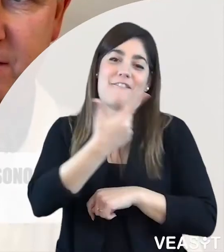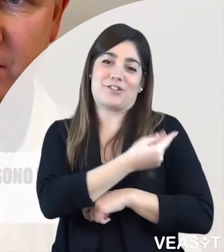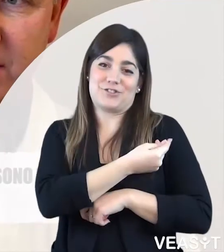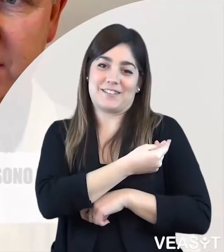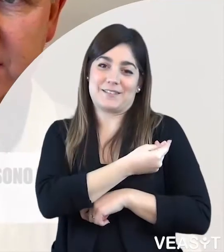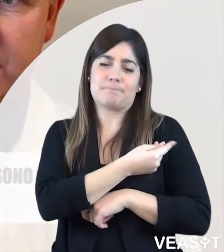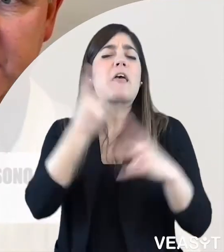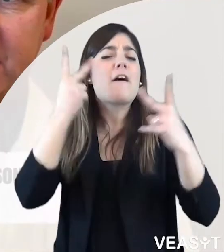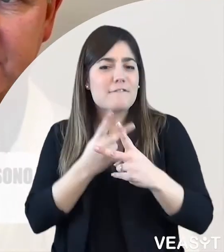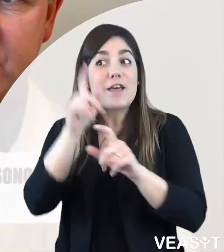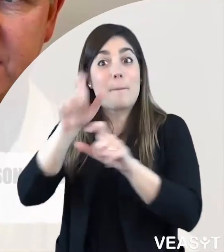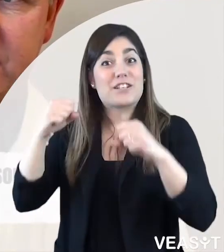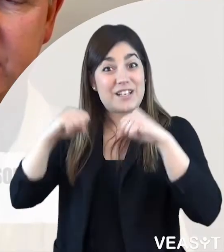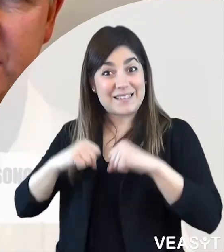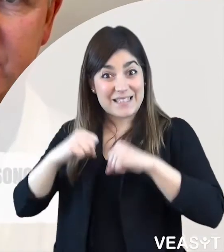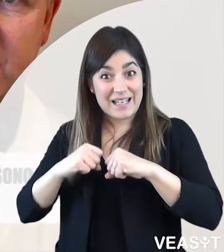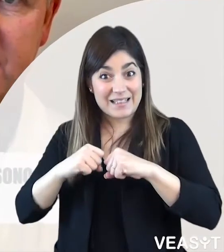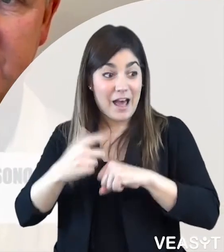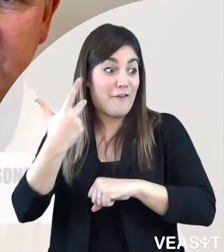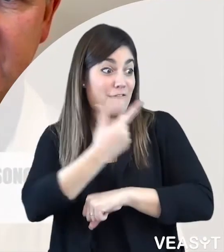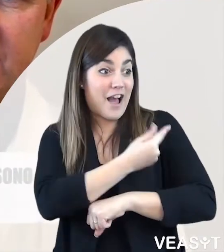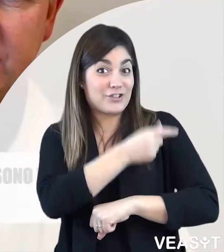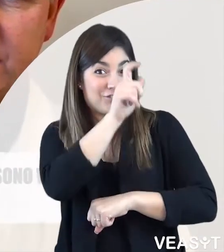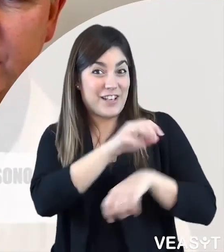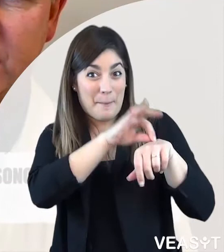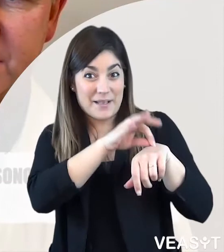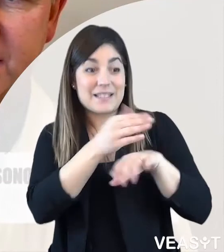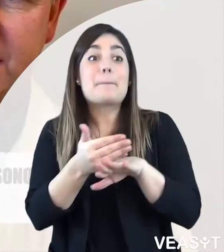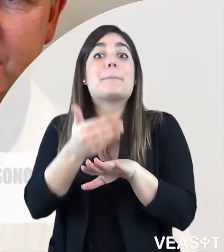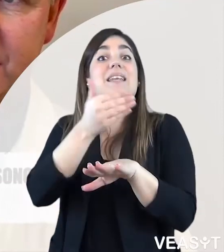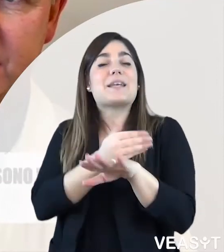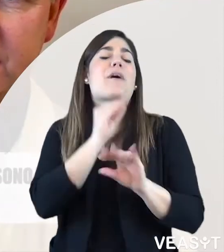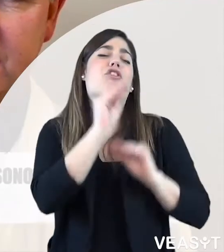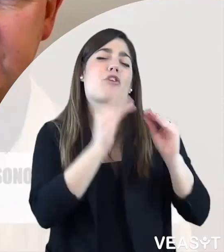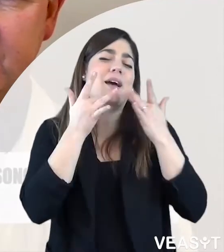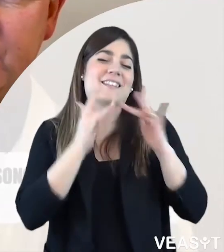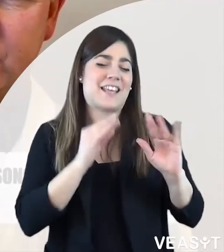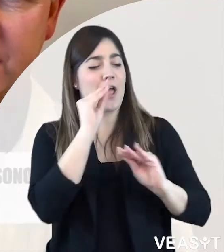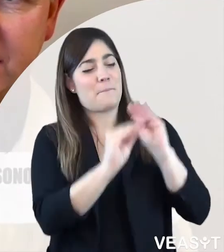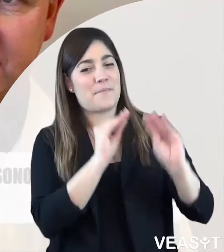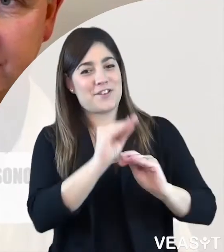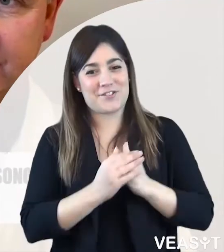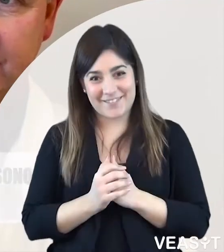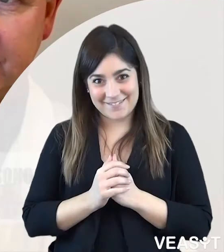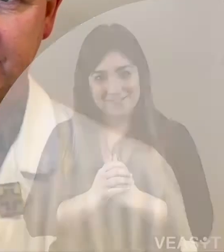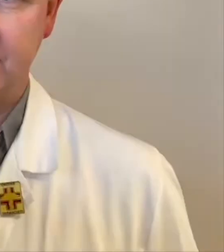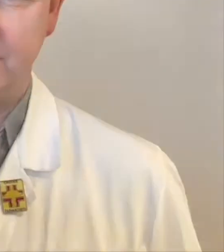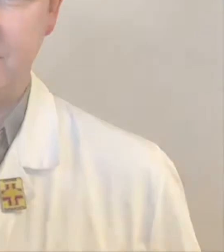vaccinazione. Prima della vaccinazione, il personale sanitario pone una serie di precise e semplici domande.